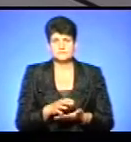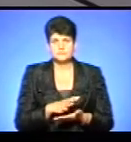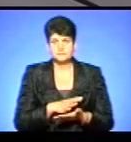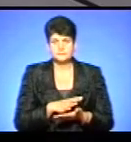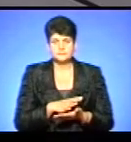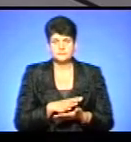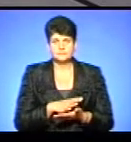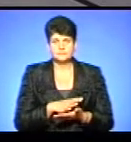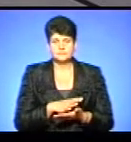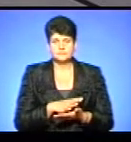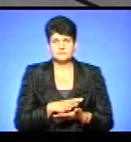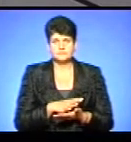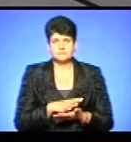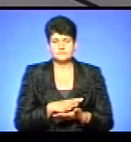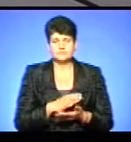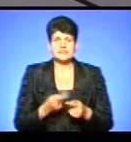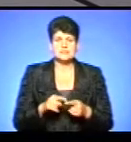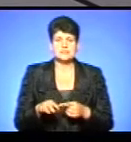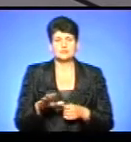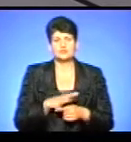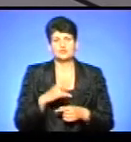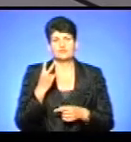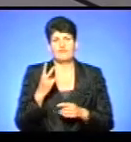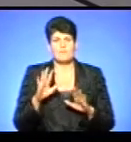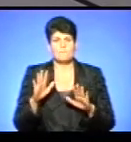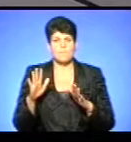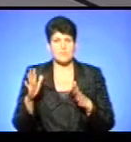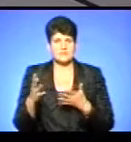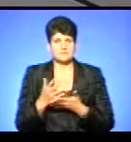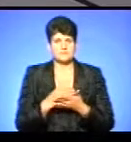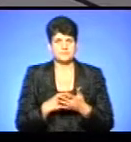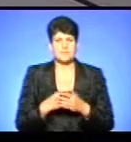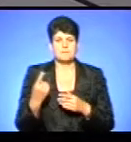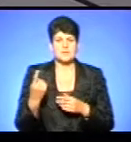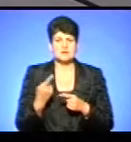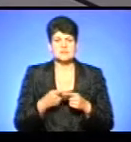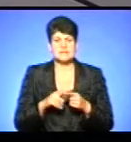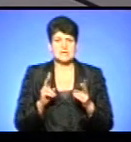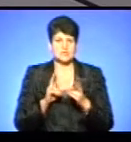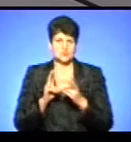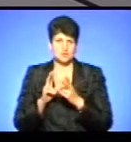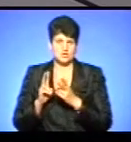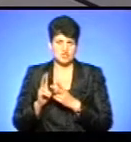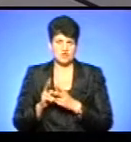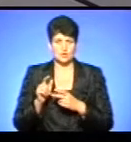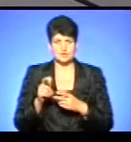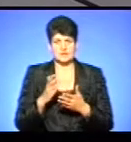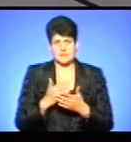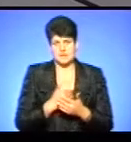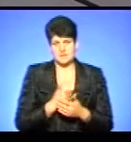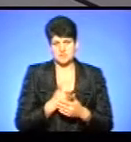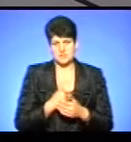було, скажімо, два таких момента, як ми збирали. Перше – донейшн, це ми на зустрічі просто люди, які мали бажання...